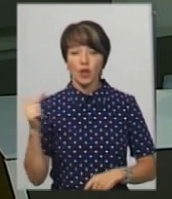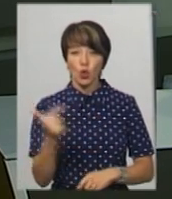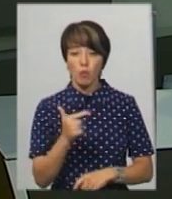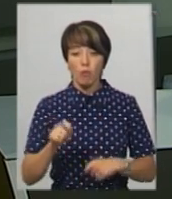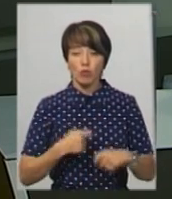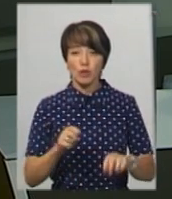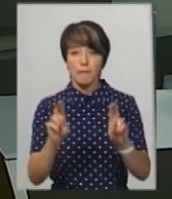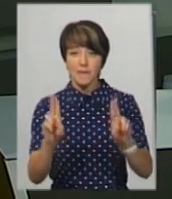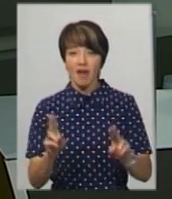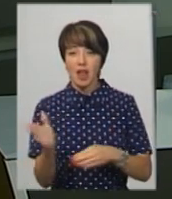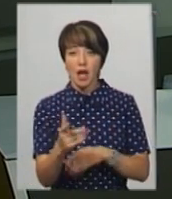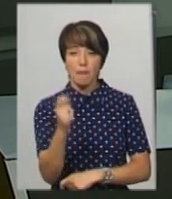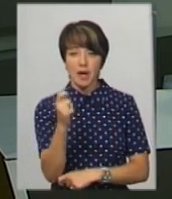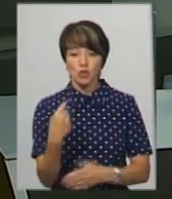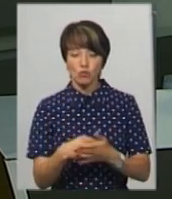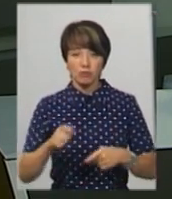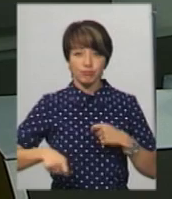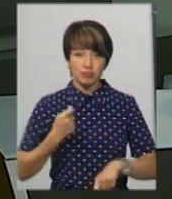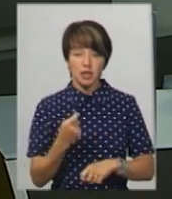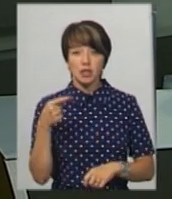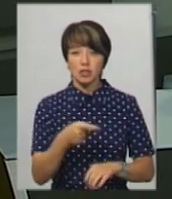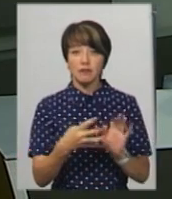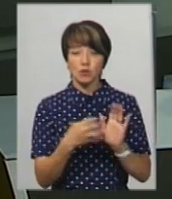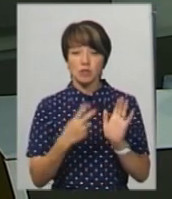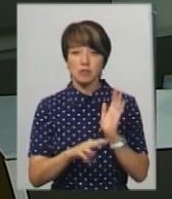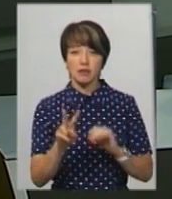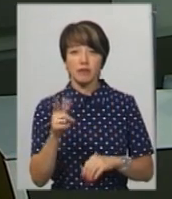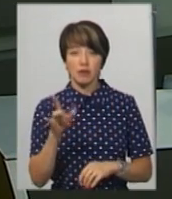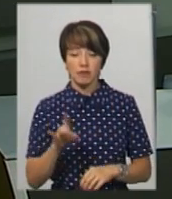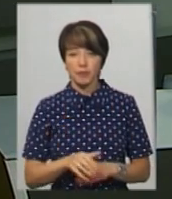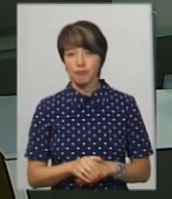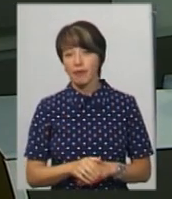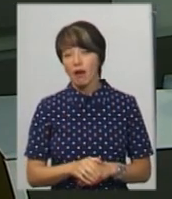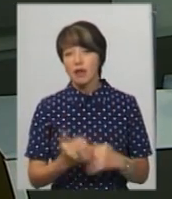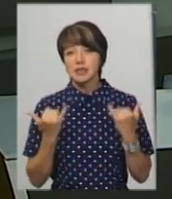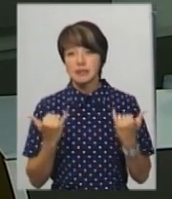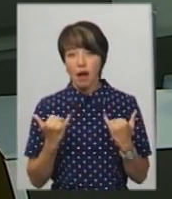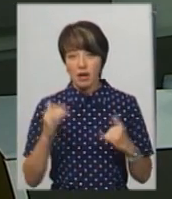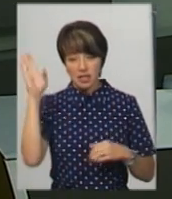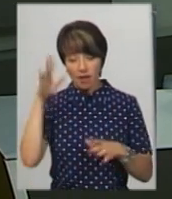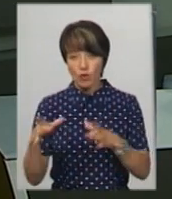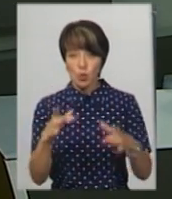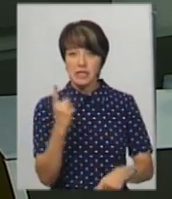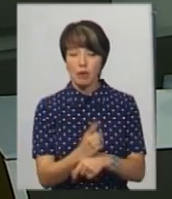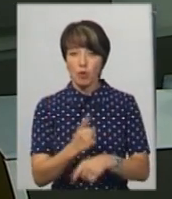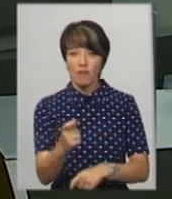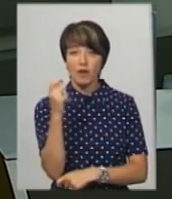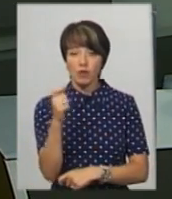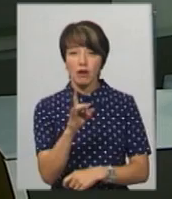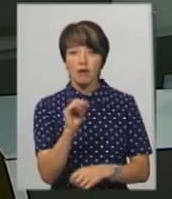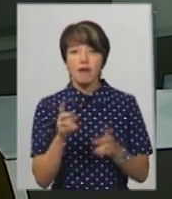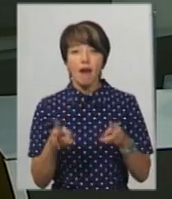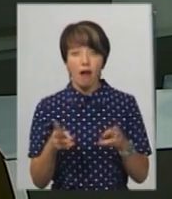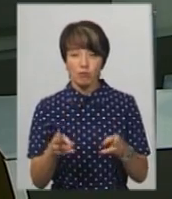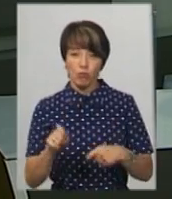порушення правил рибальства. Сума збитків склала – 1972 гривні. Нагадаю, зараз на водоймах заборонено воловлювати раків.